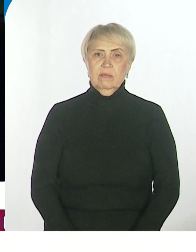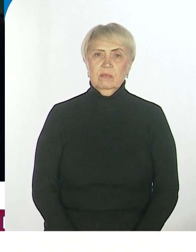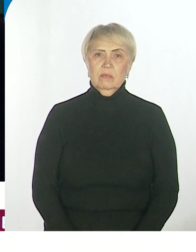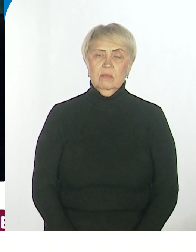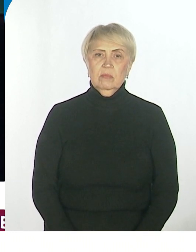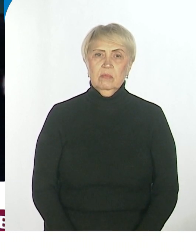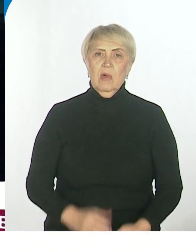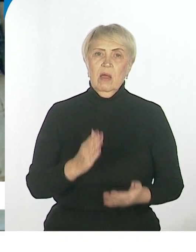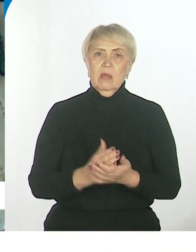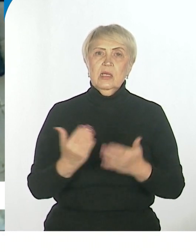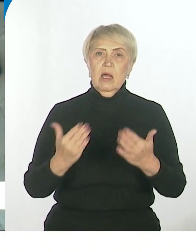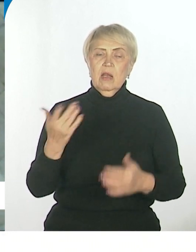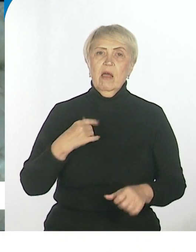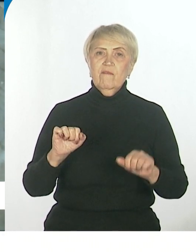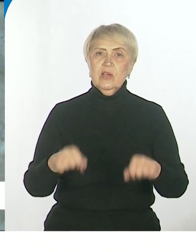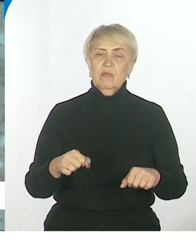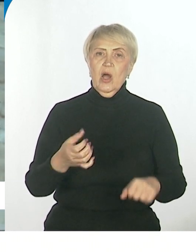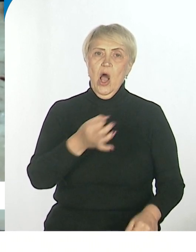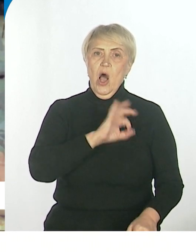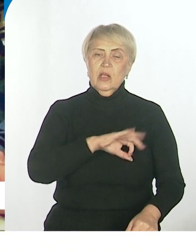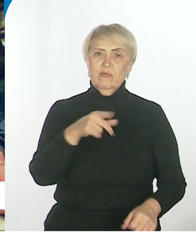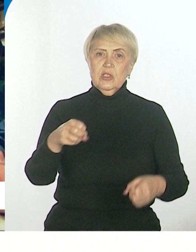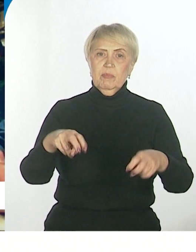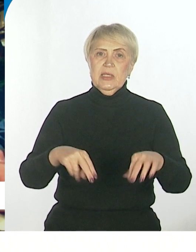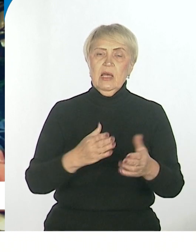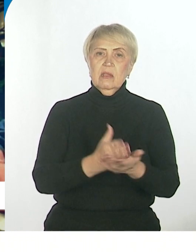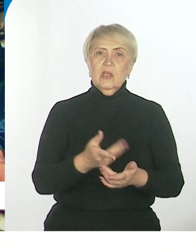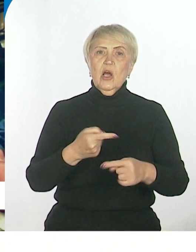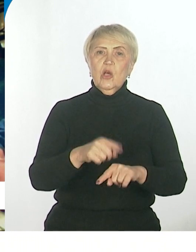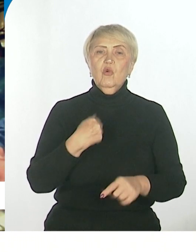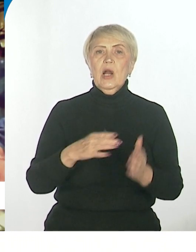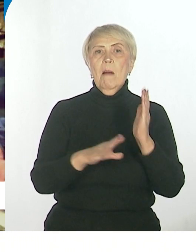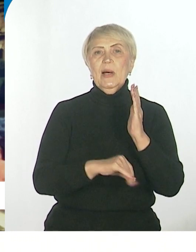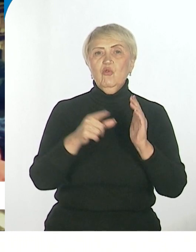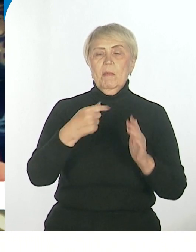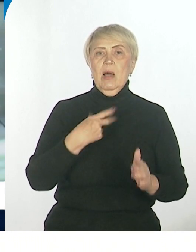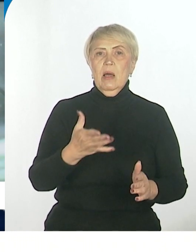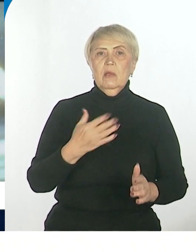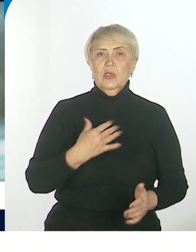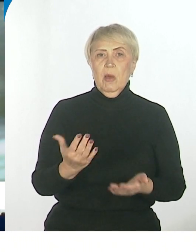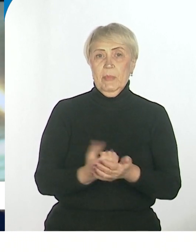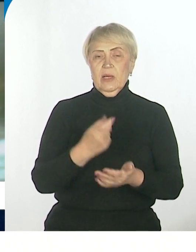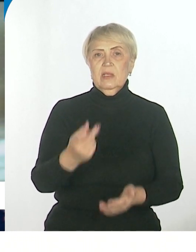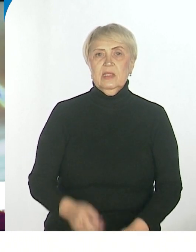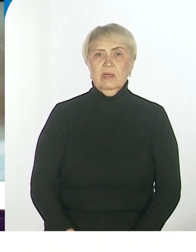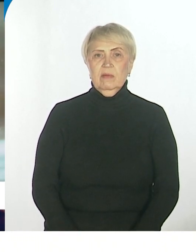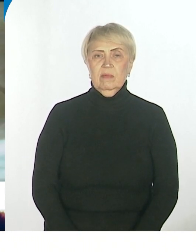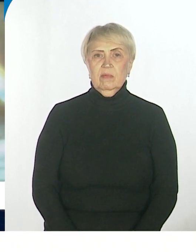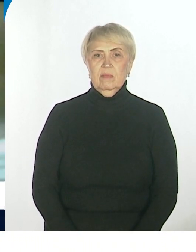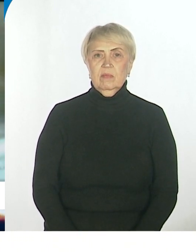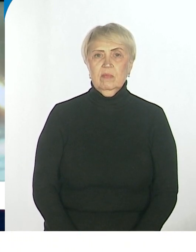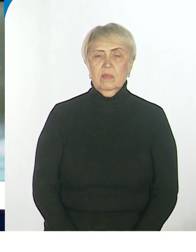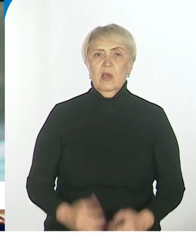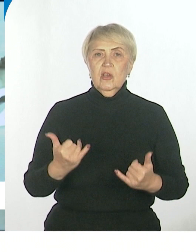Есть ли возможность освоить специальность, которая потом пригодится в гражданской жизни? Что я имею в виду? То есть сейчас очень